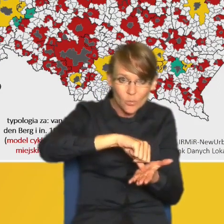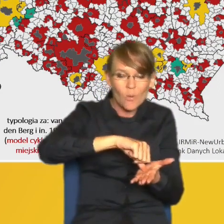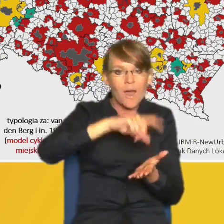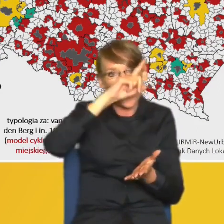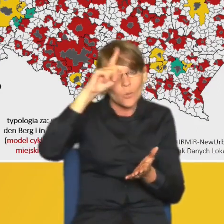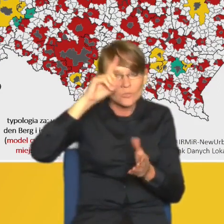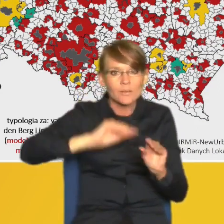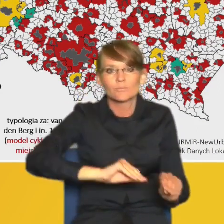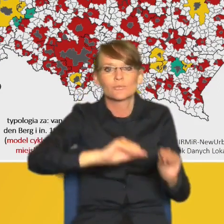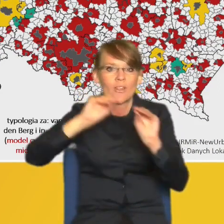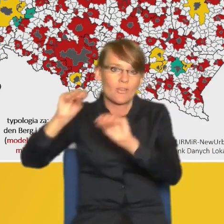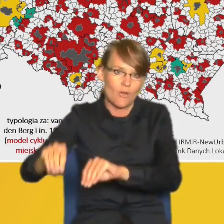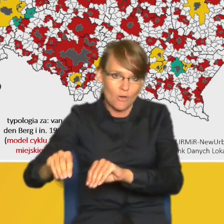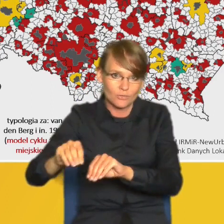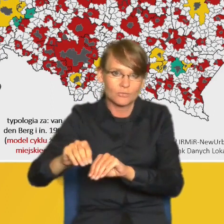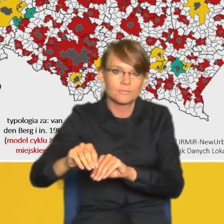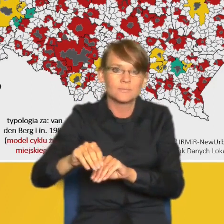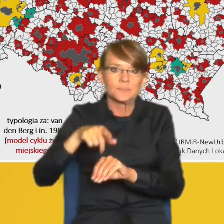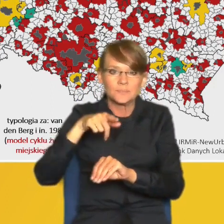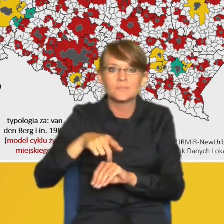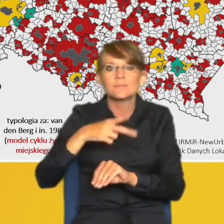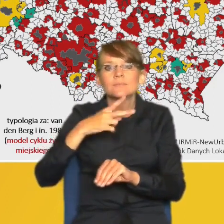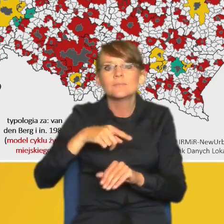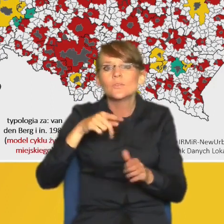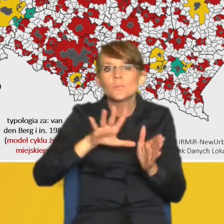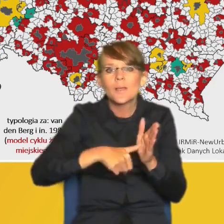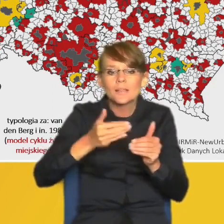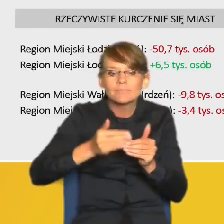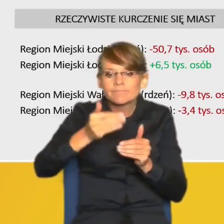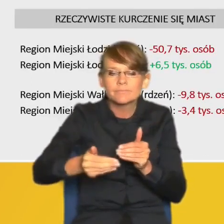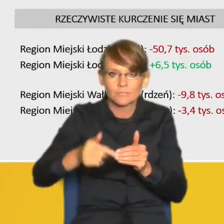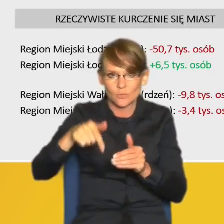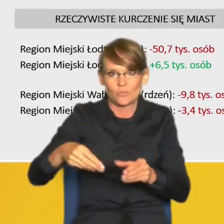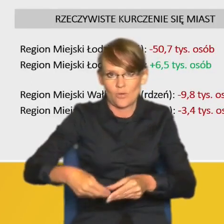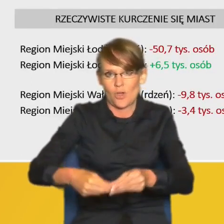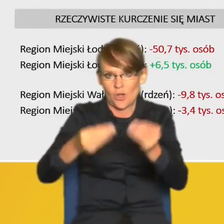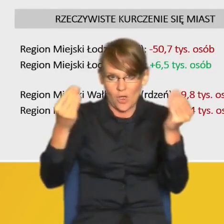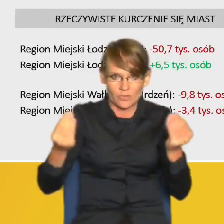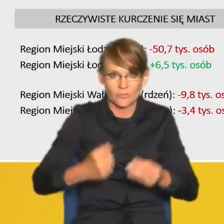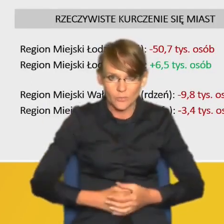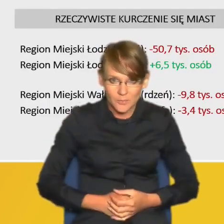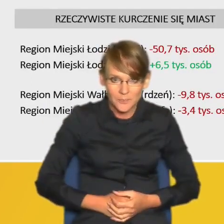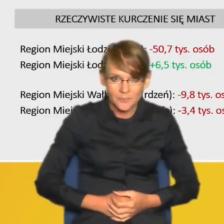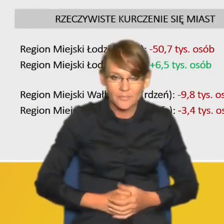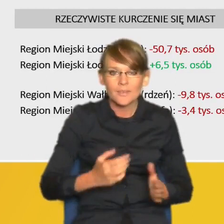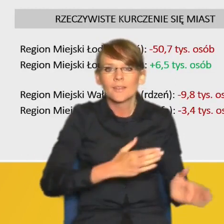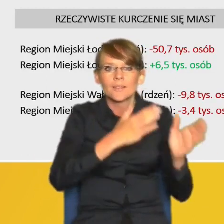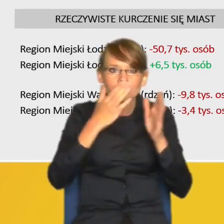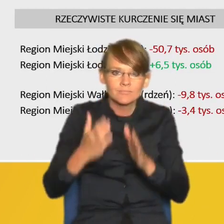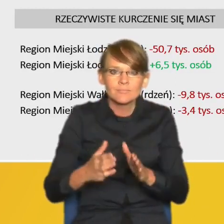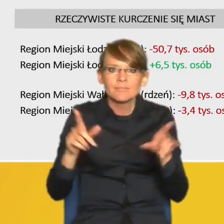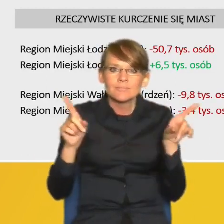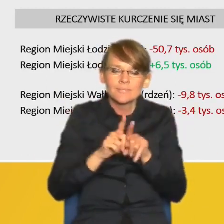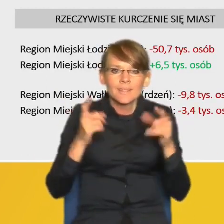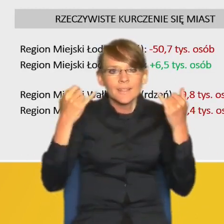dynamicznego rozwoju demograficznego przedmieści. Innym ujęciem polskiego modelu urbanizacji